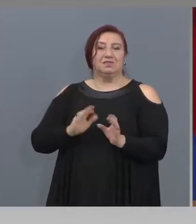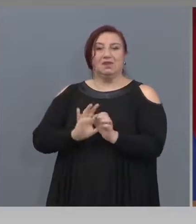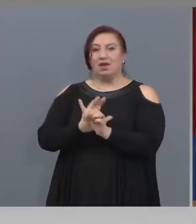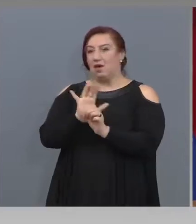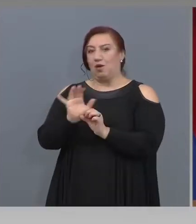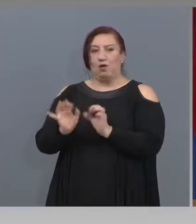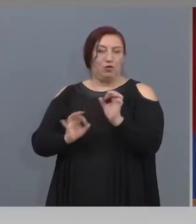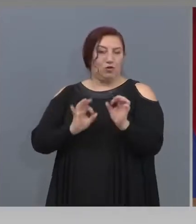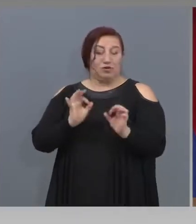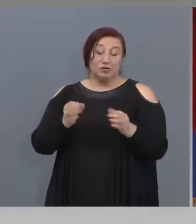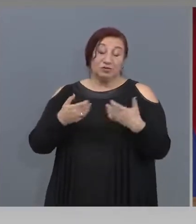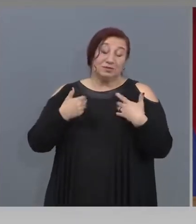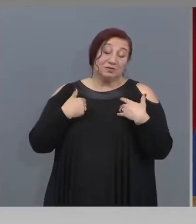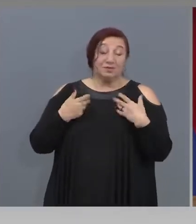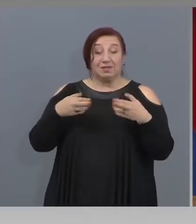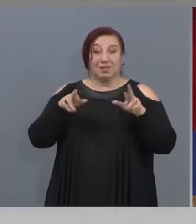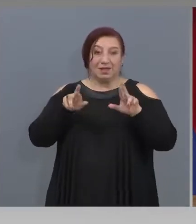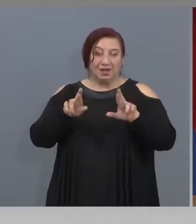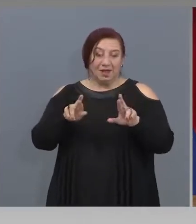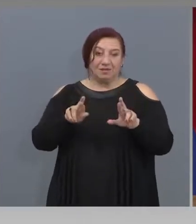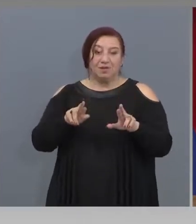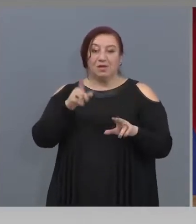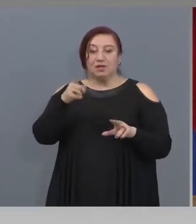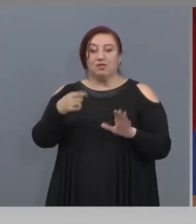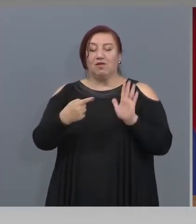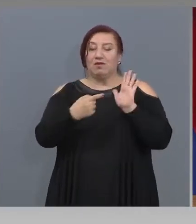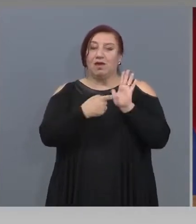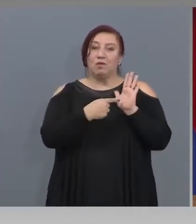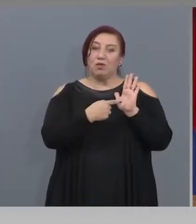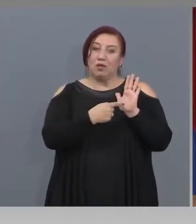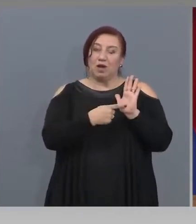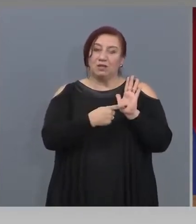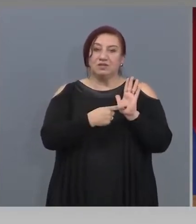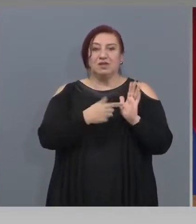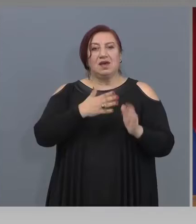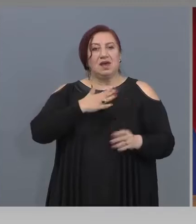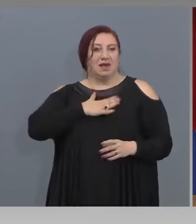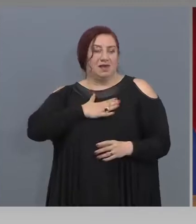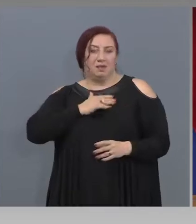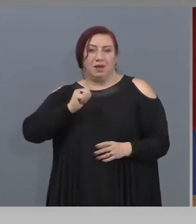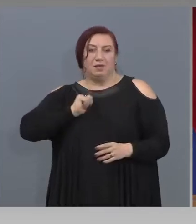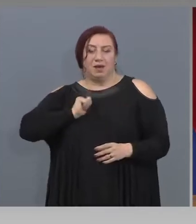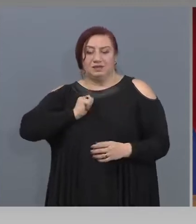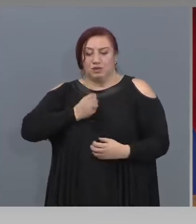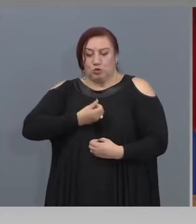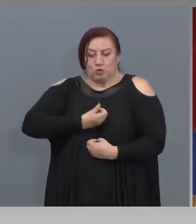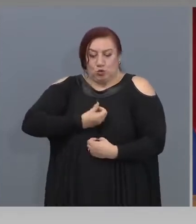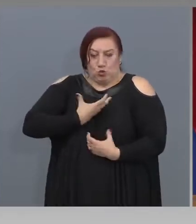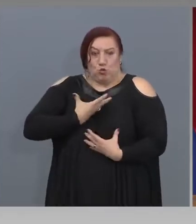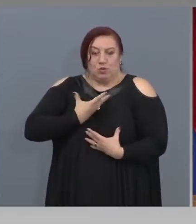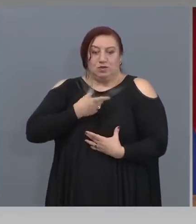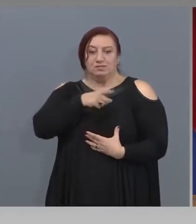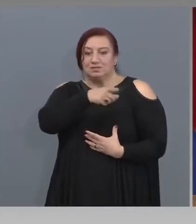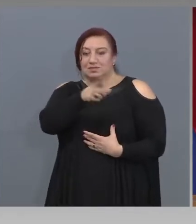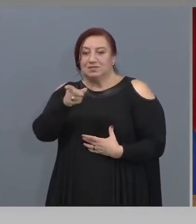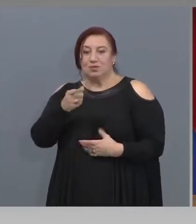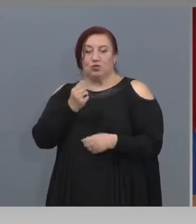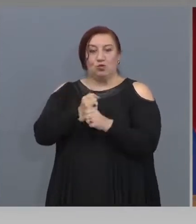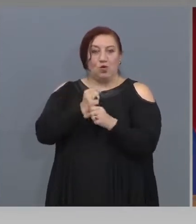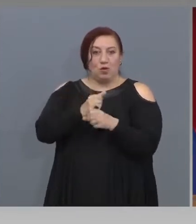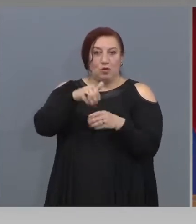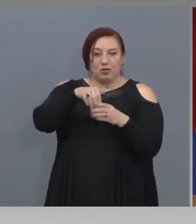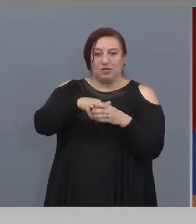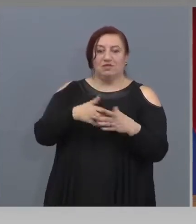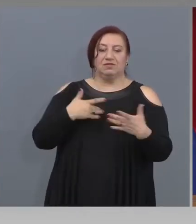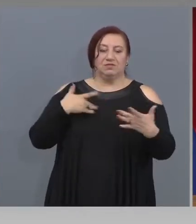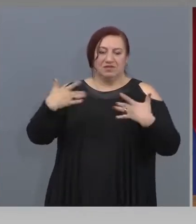и един знак за духа и на работещите в тези сфери, а и на